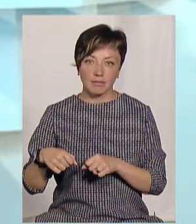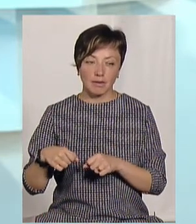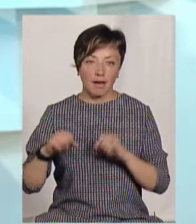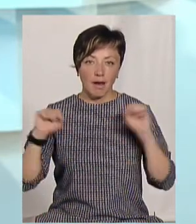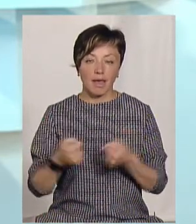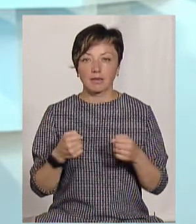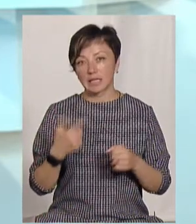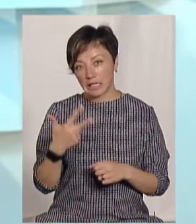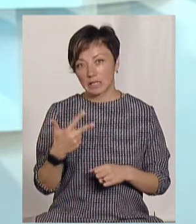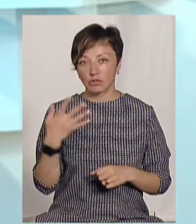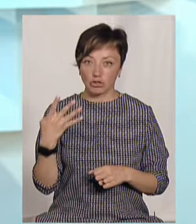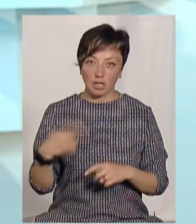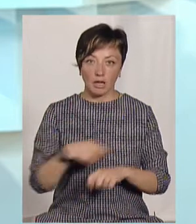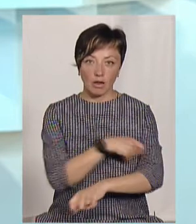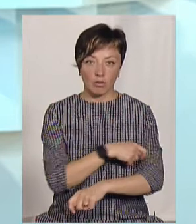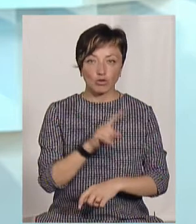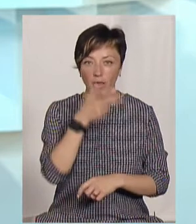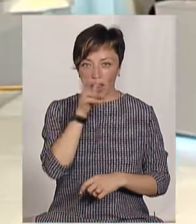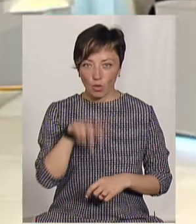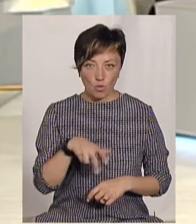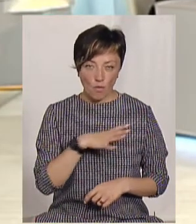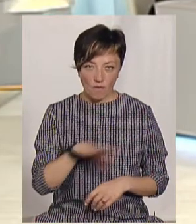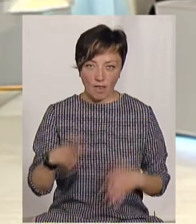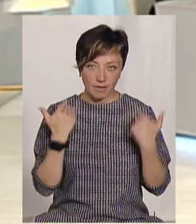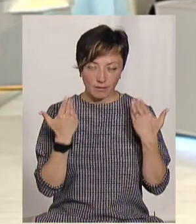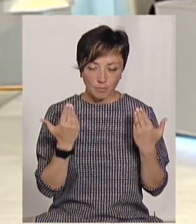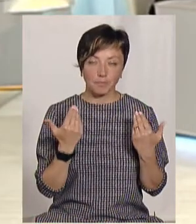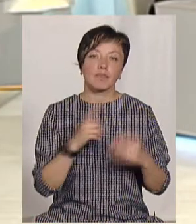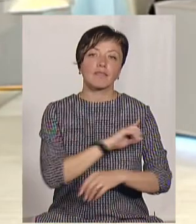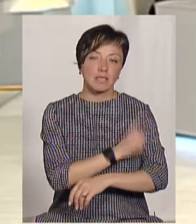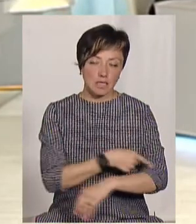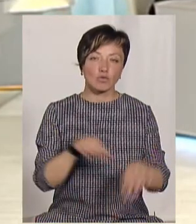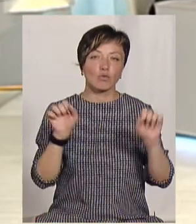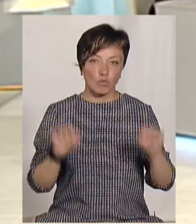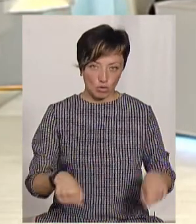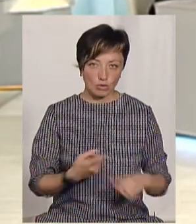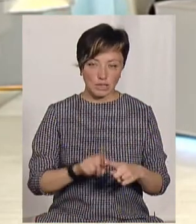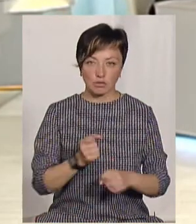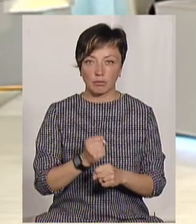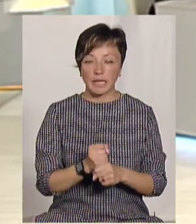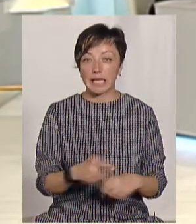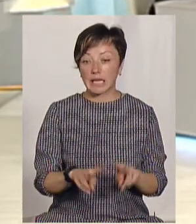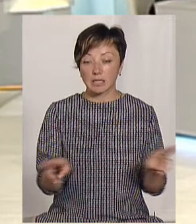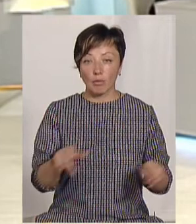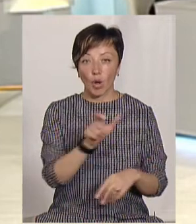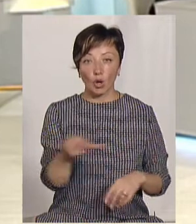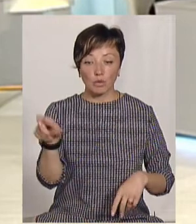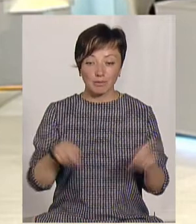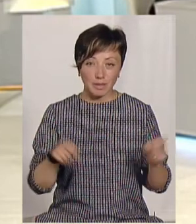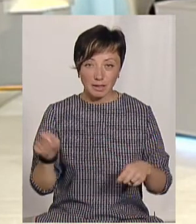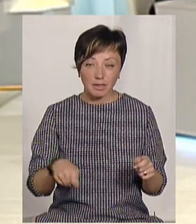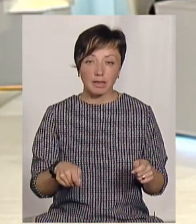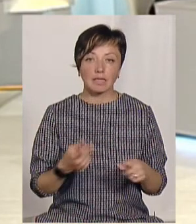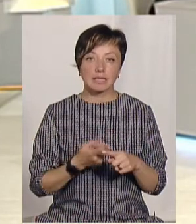пройти тих 3-4 кілометри, так, щоб не нудьгували на відпочинку. вони фізично це з мовою можуть зробити. Так само люди, які приїхали, ну,